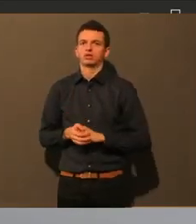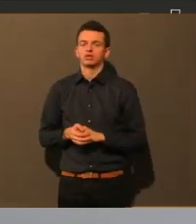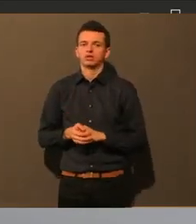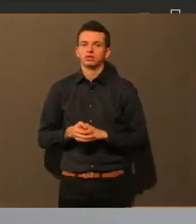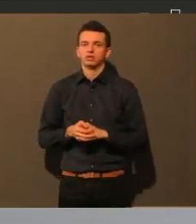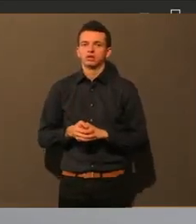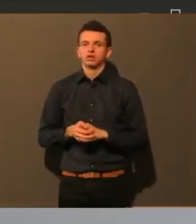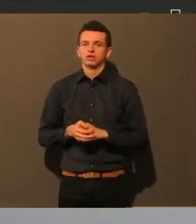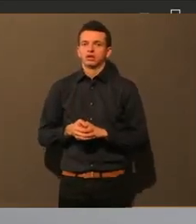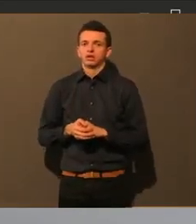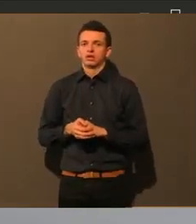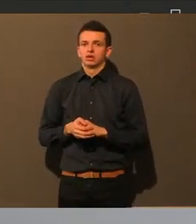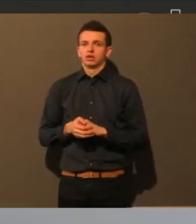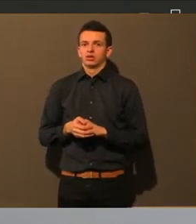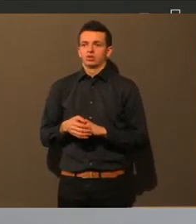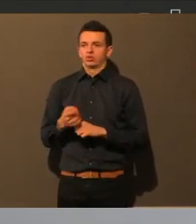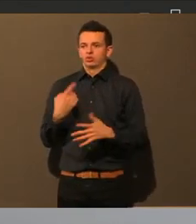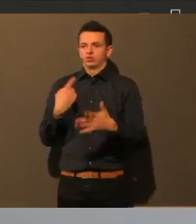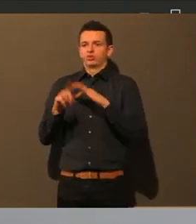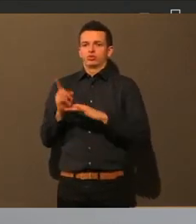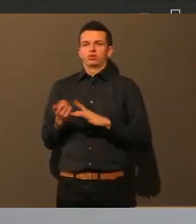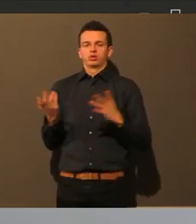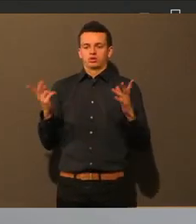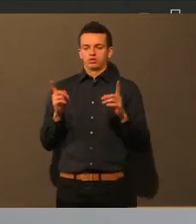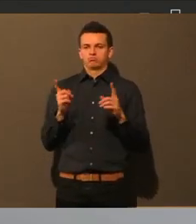Und man verschandelt ja die Klassenzimmer nicht.